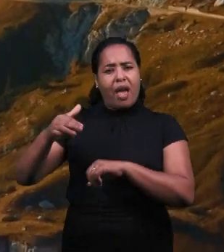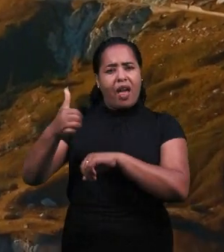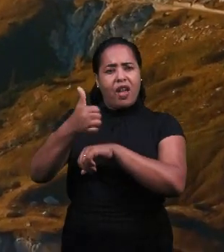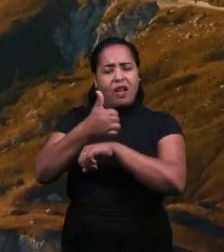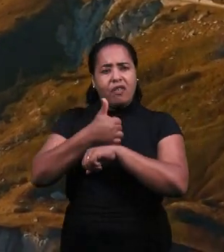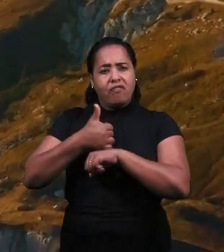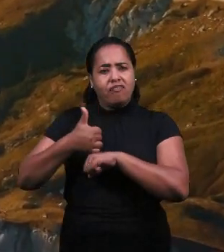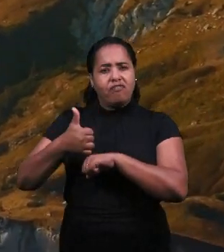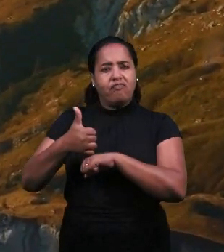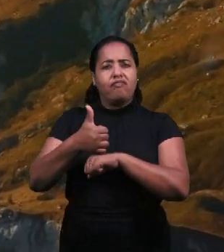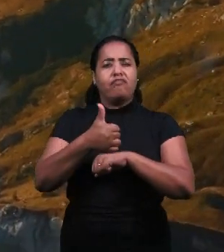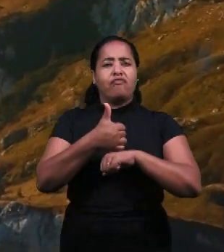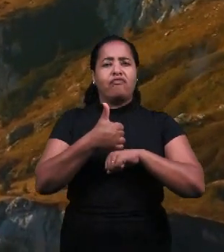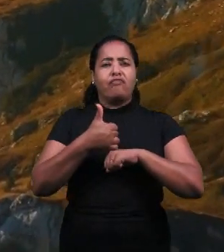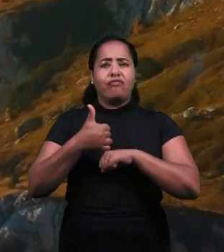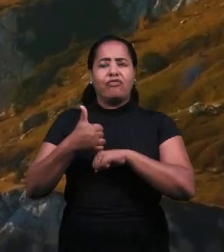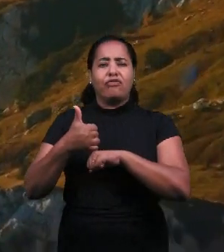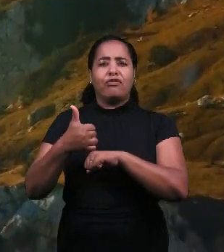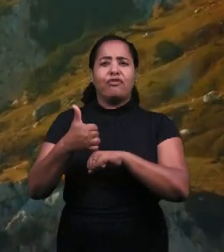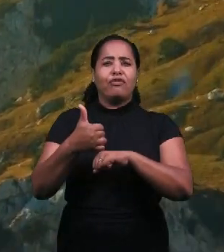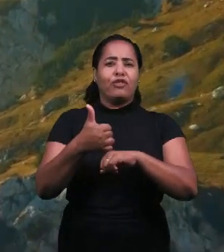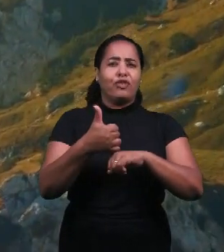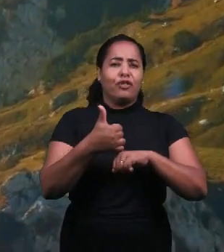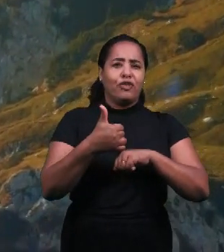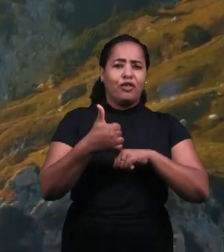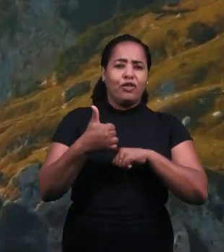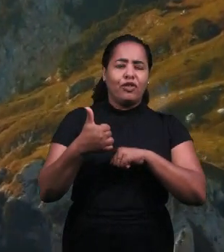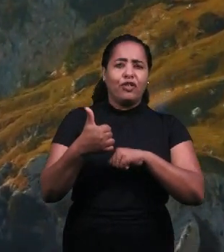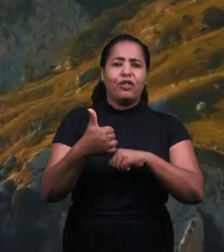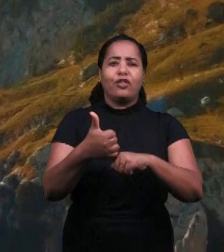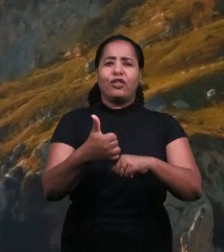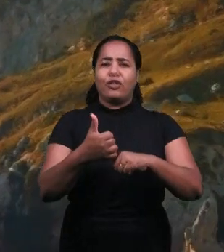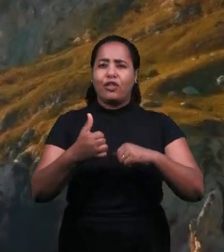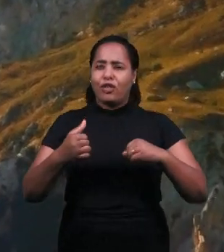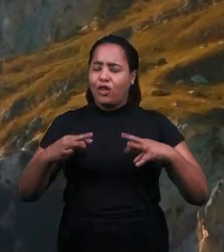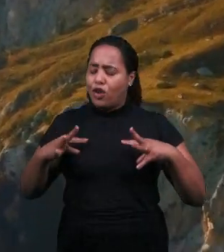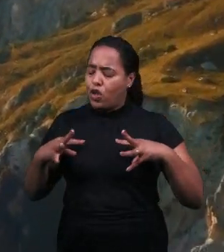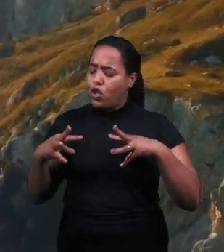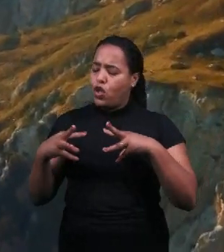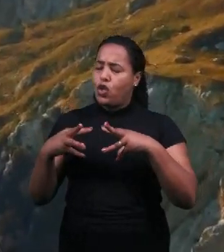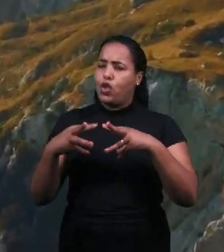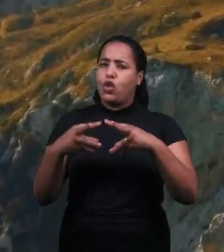И с достоин во всех делах Рук Твоих.